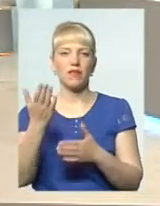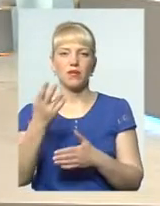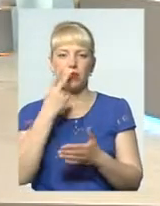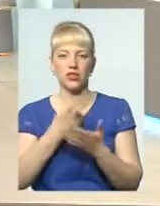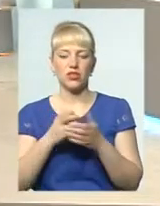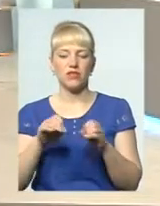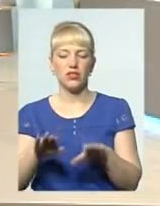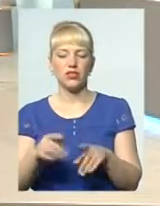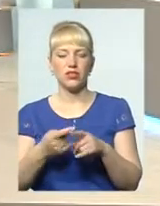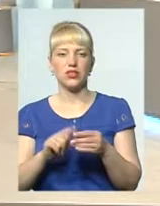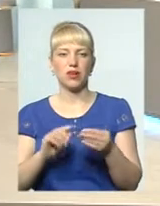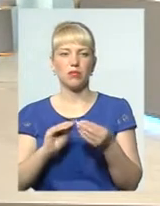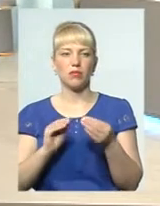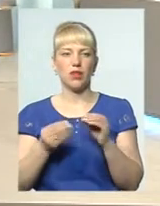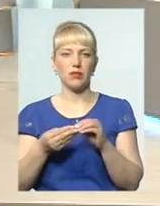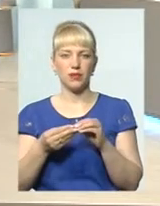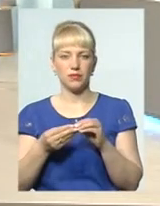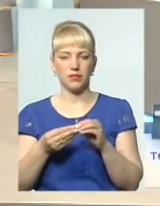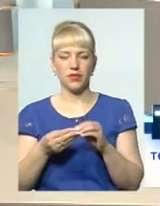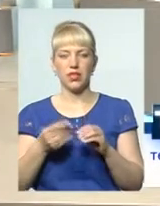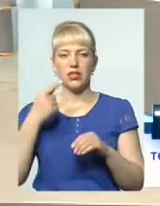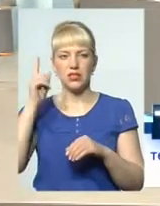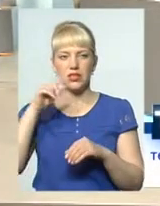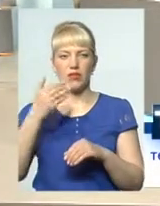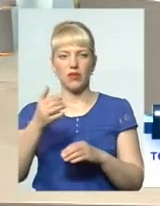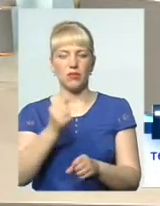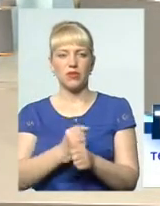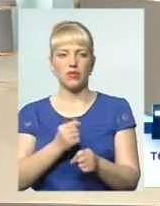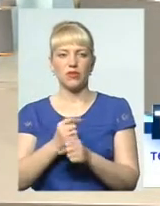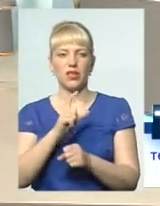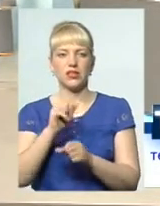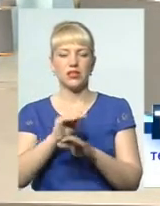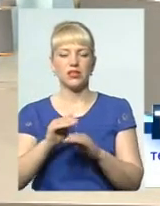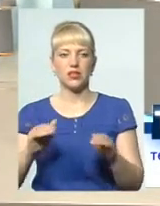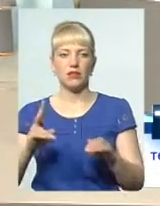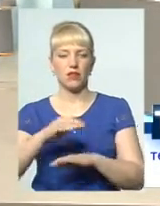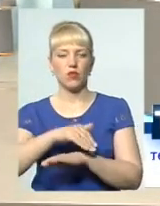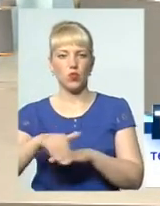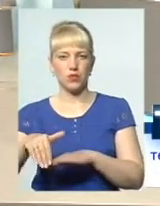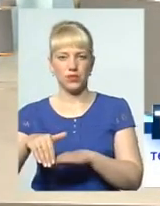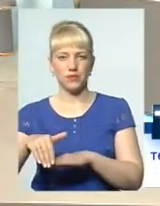вирішення цієї проблеми? Знаю, працювали з дітьми вулиці,